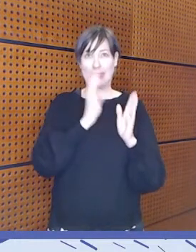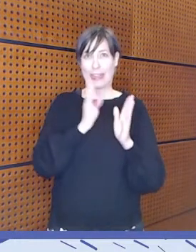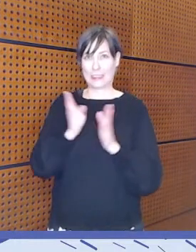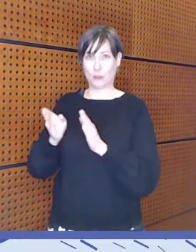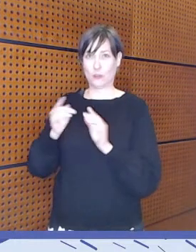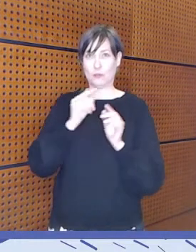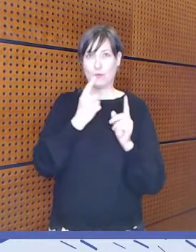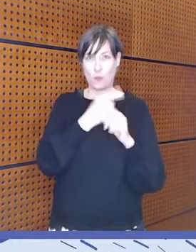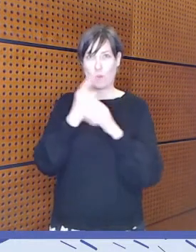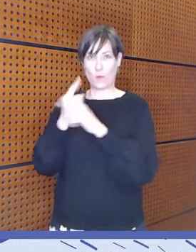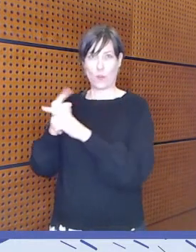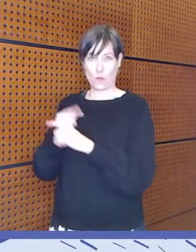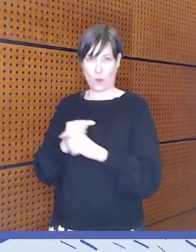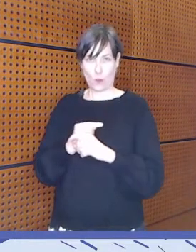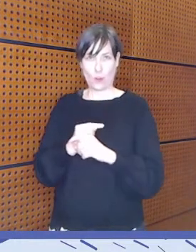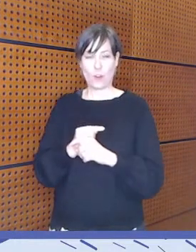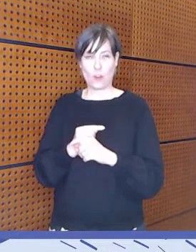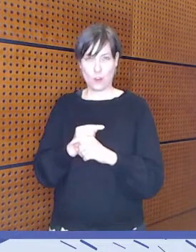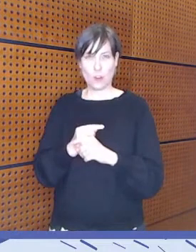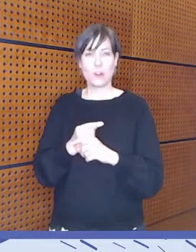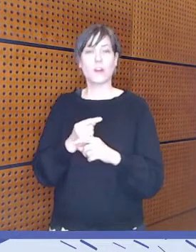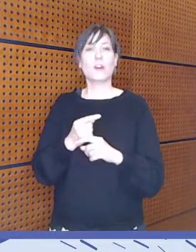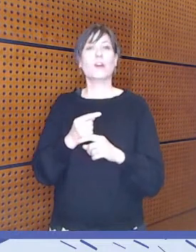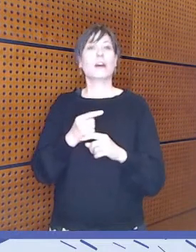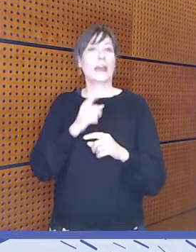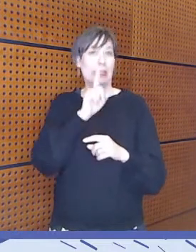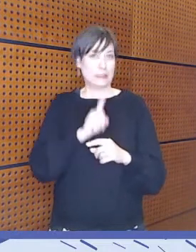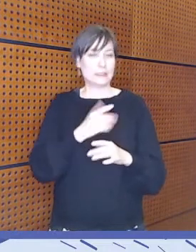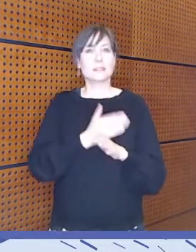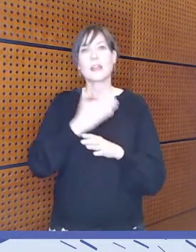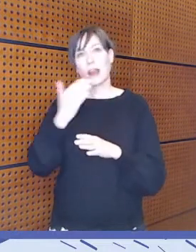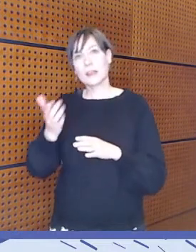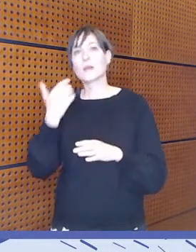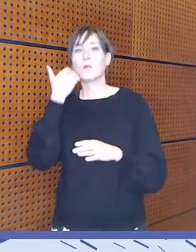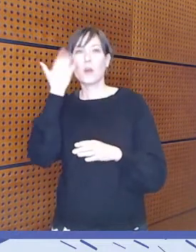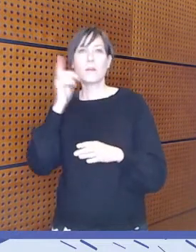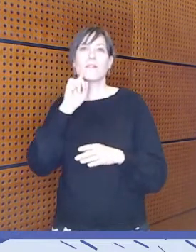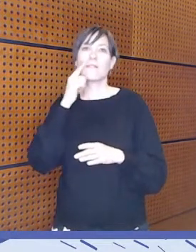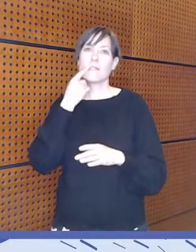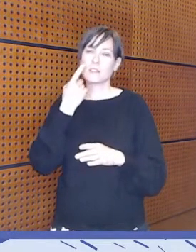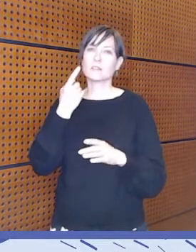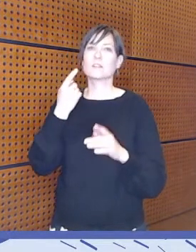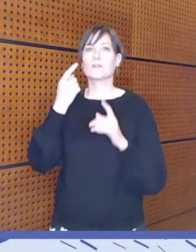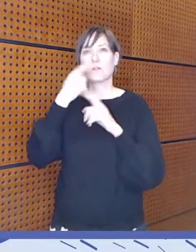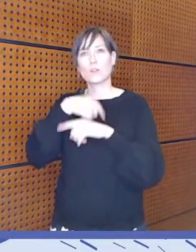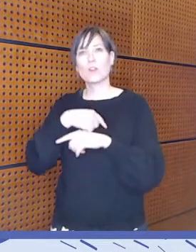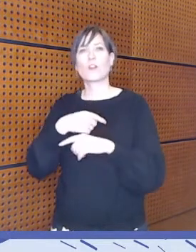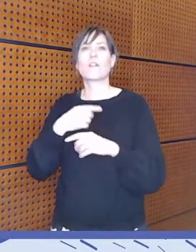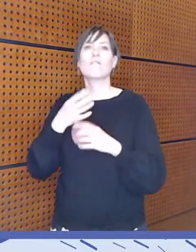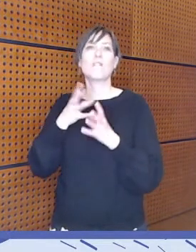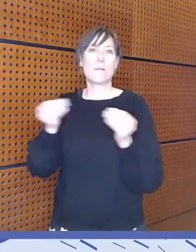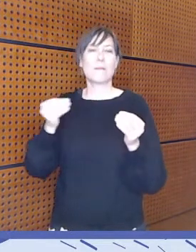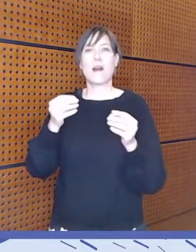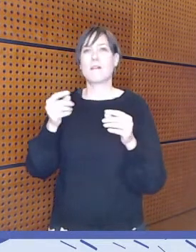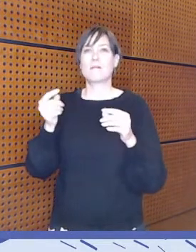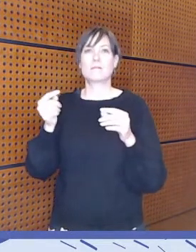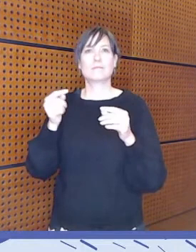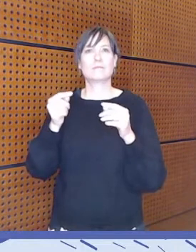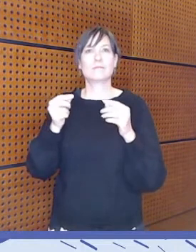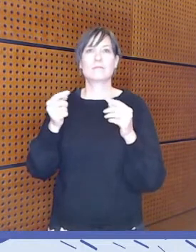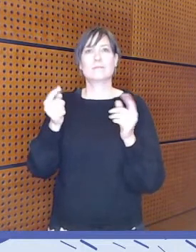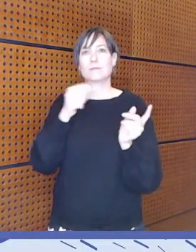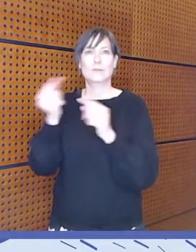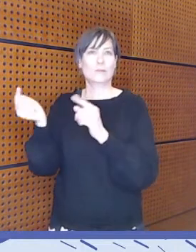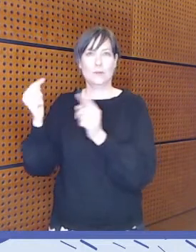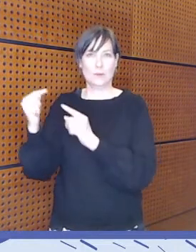Mutta muutoin sitten jatkossa vastausvuoro on ihan vapaa, että voitte sitten viitata kädellä. Mutta Katina, kysyn sulta